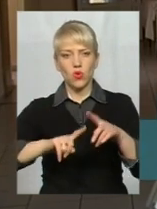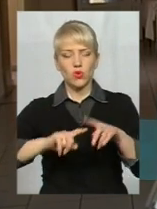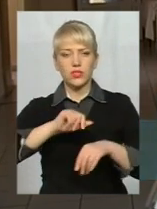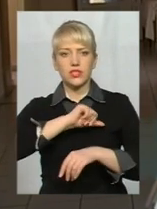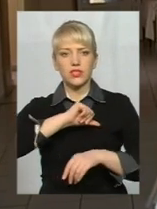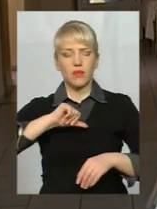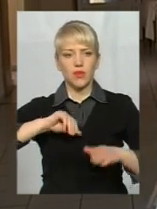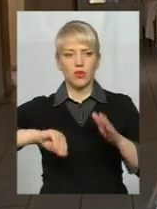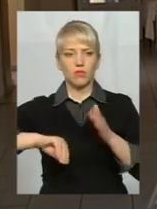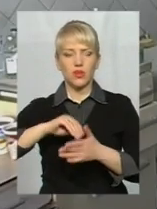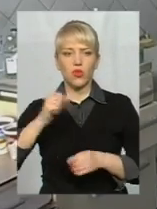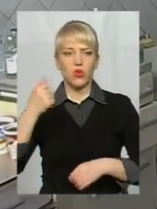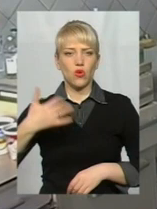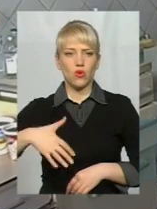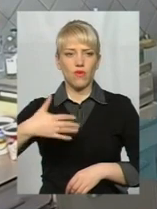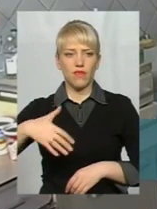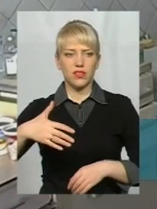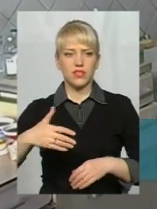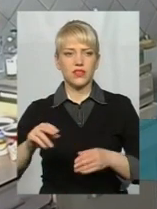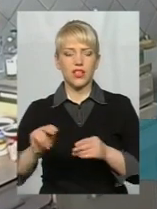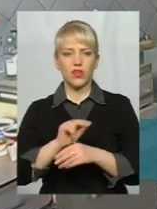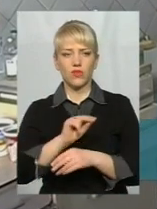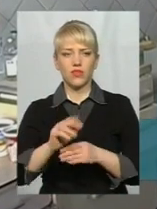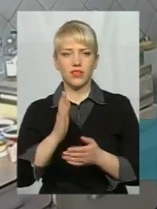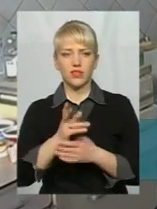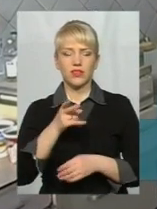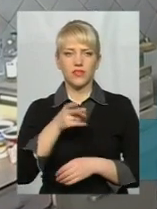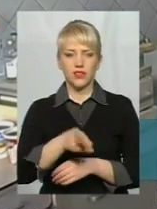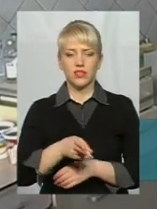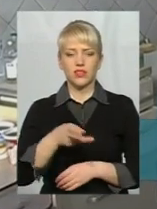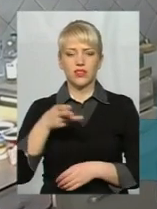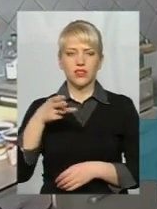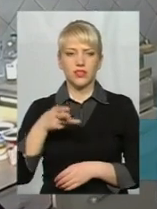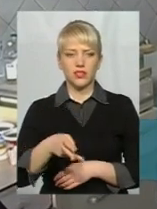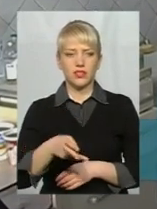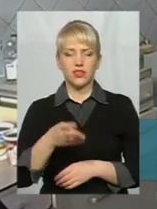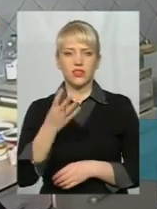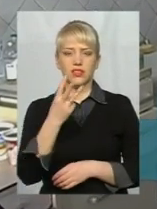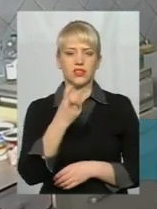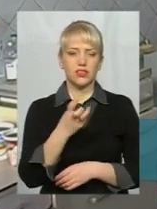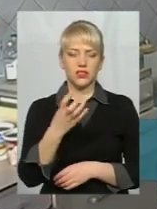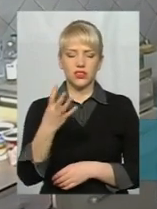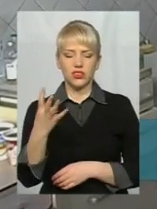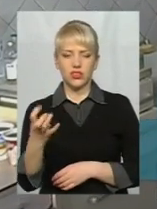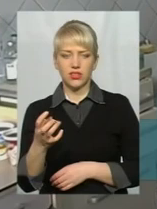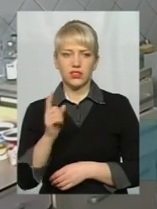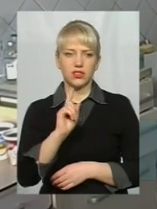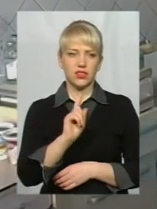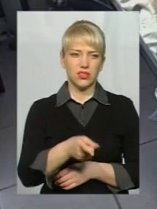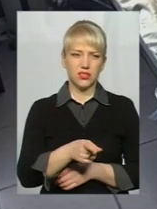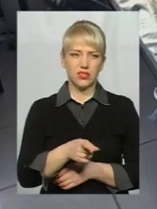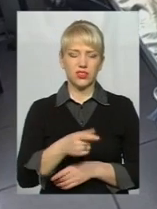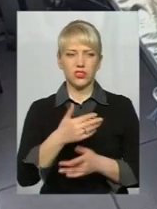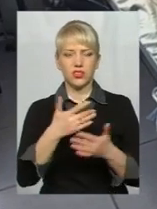Лікування дороговартісне. Там є і по дві, і по три тисячі, і 300 гривень, і 400 гривень, і тисячу щем.